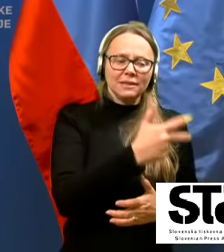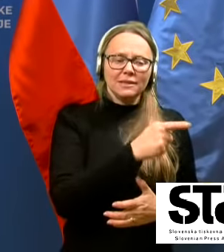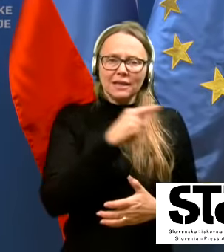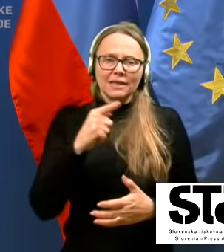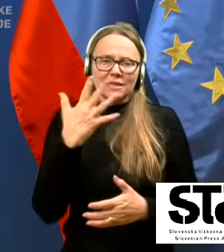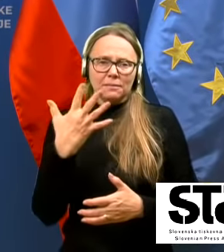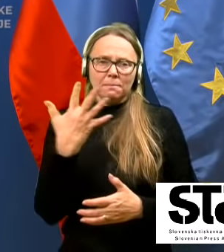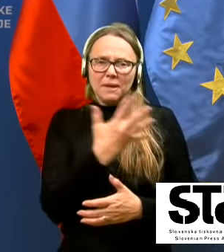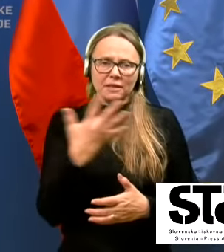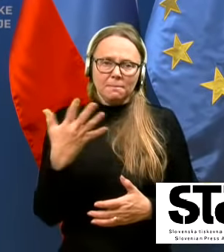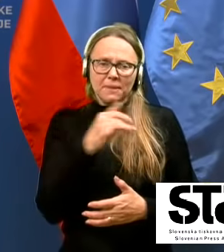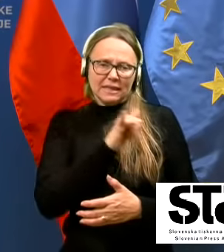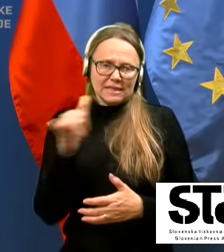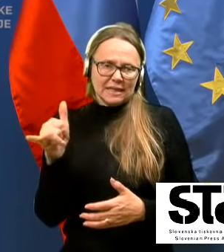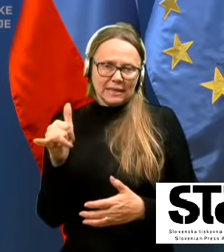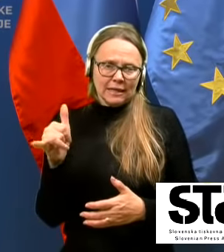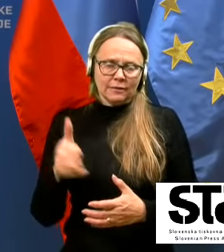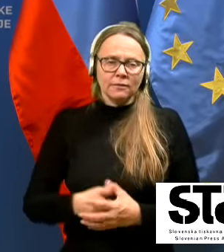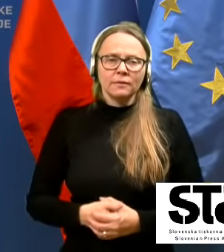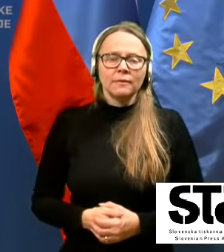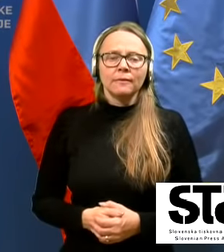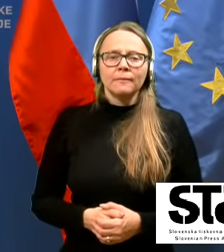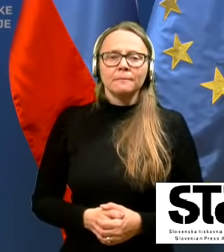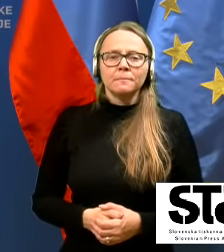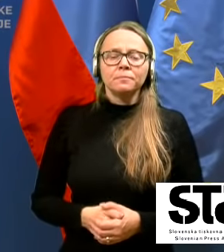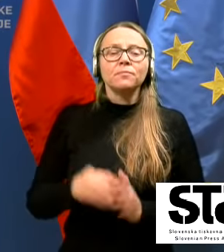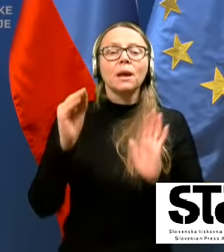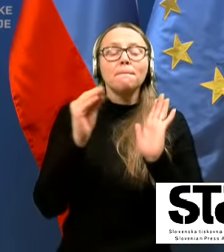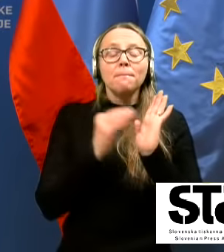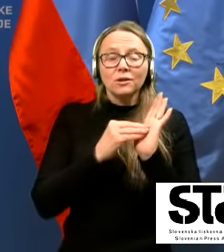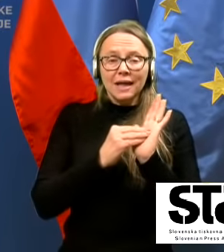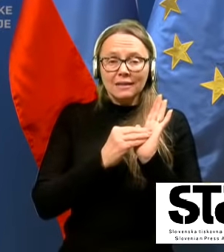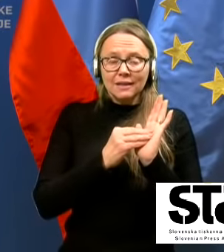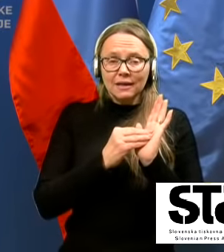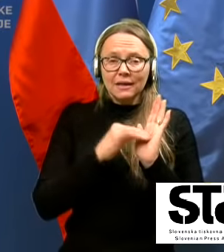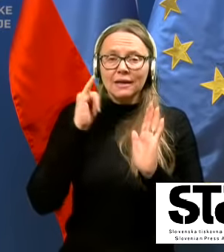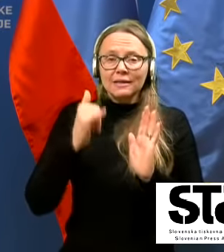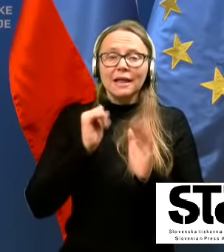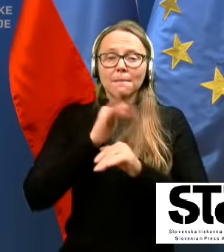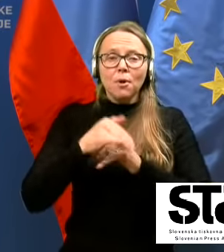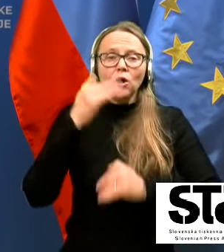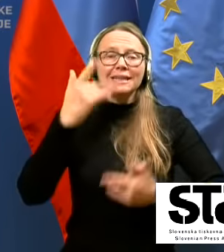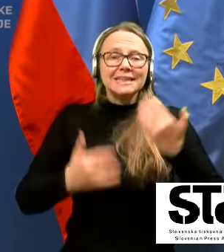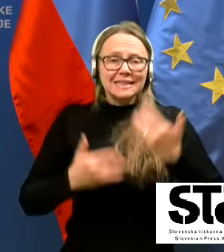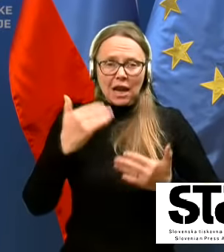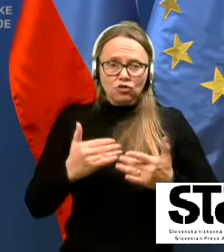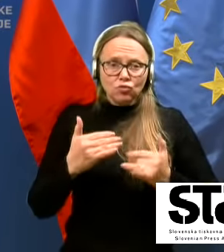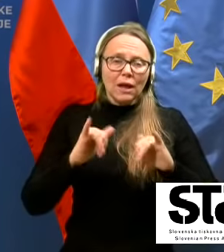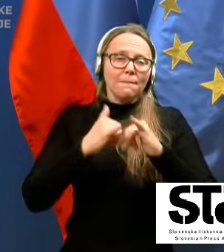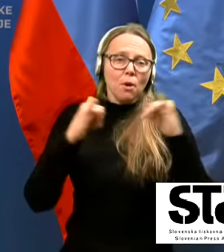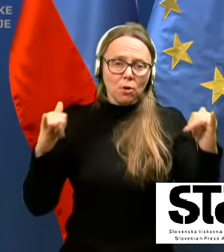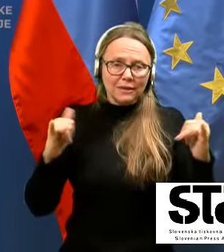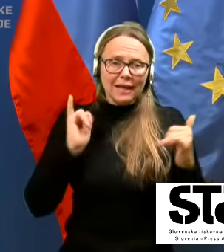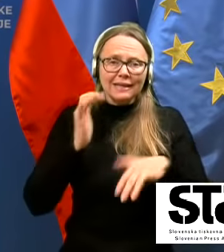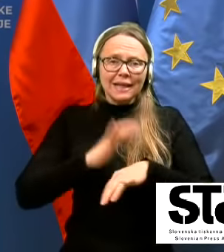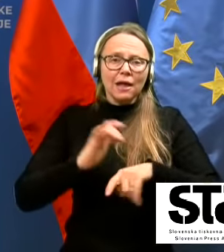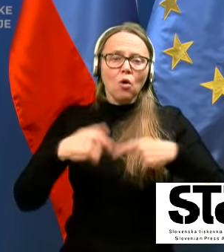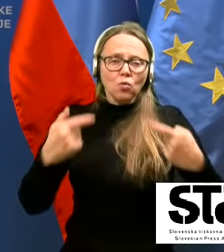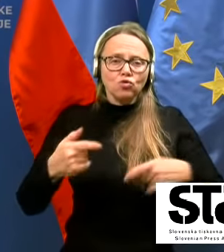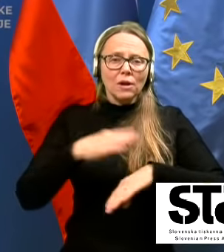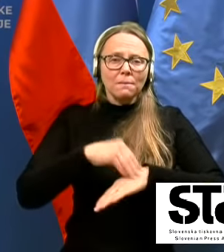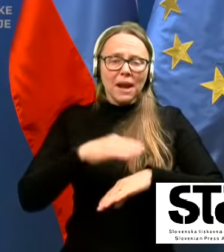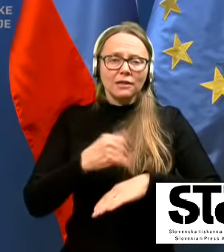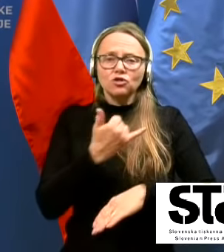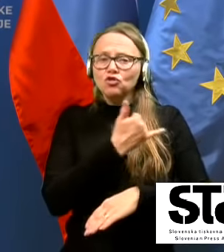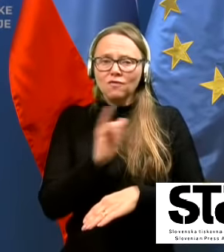letom. In podatek, da je po izračunih, po modelih, da je okužen praktično